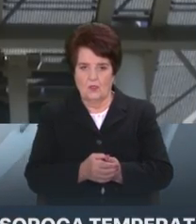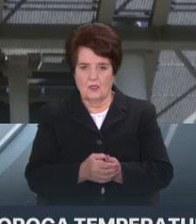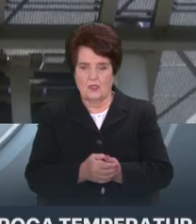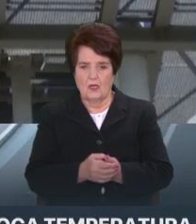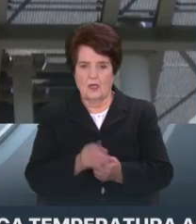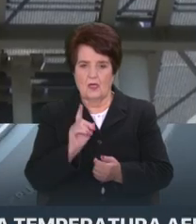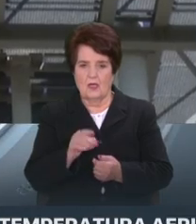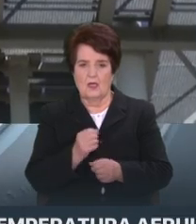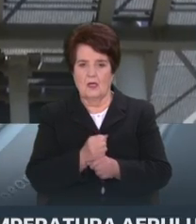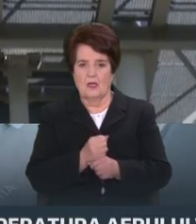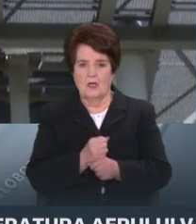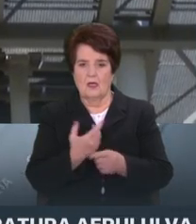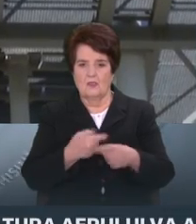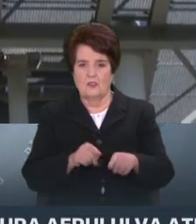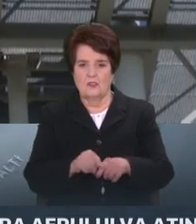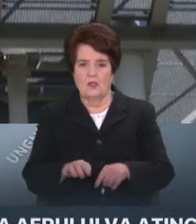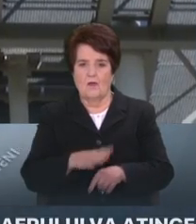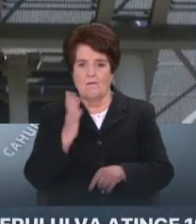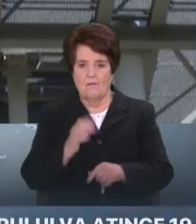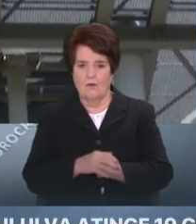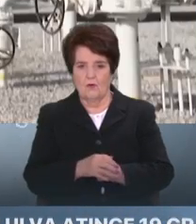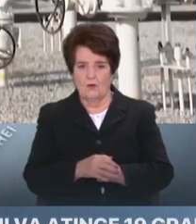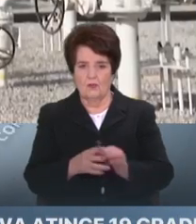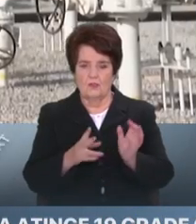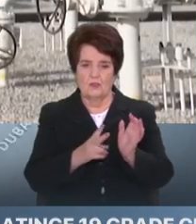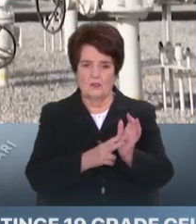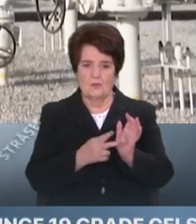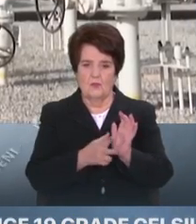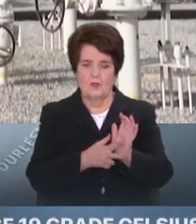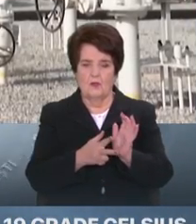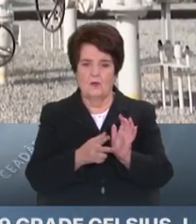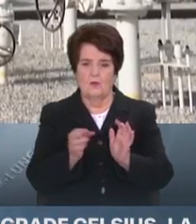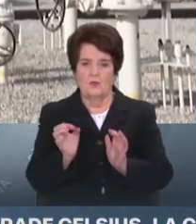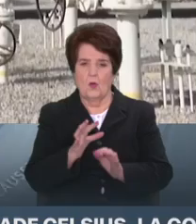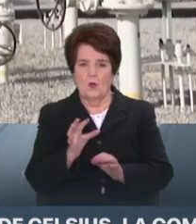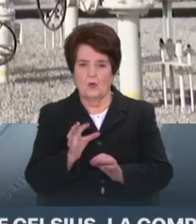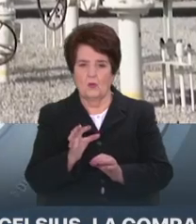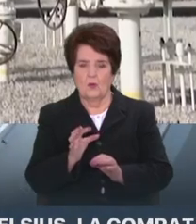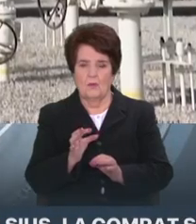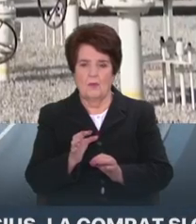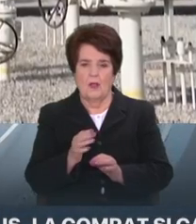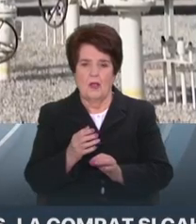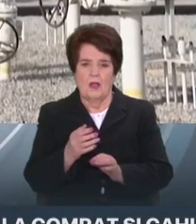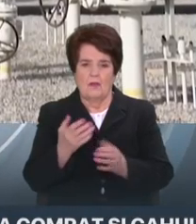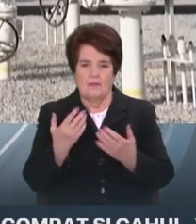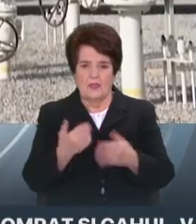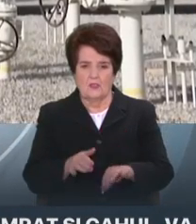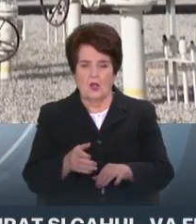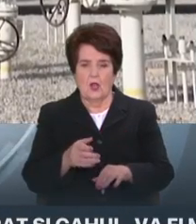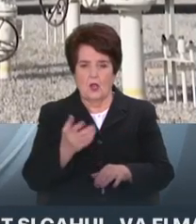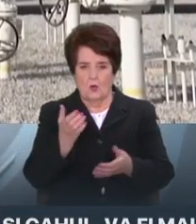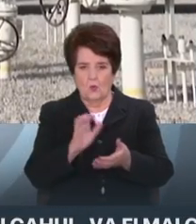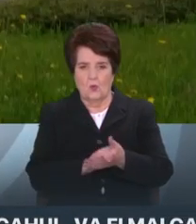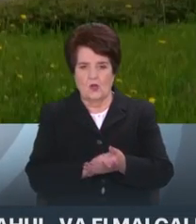gazelor naturale. Aceasta a fost data de 17 octombrie. data de 17 octombrie noi deja cunoaștem